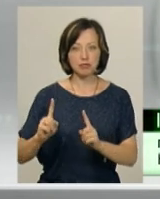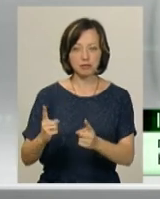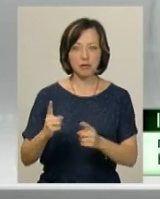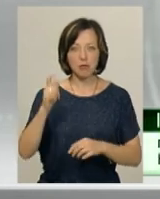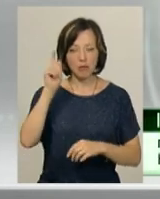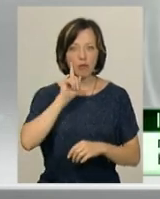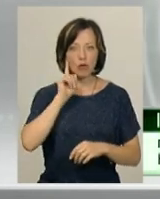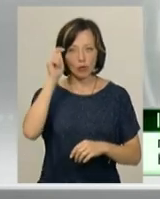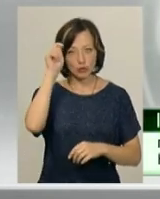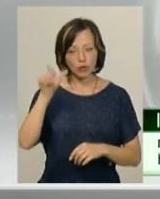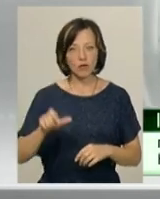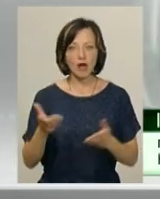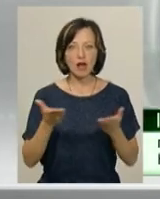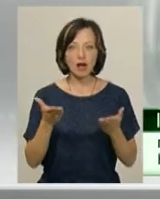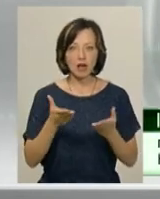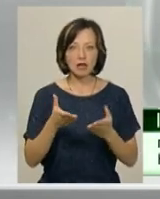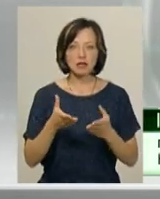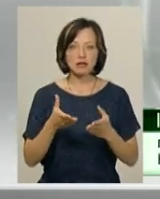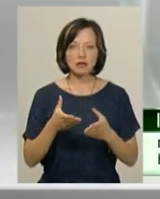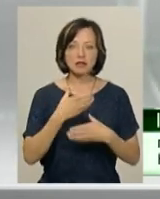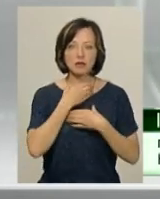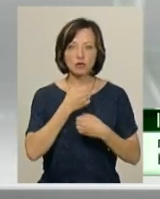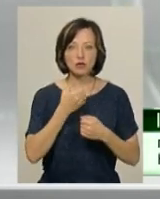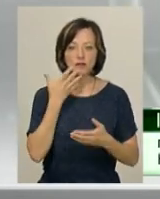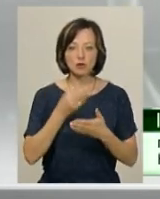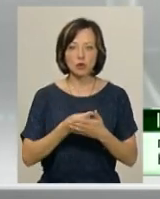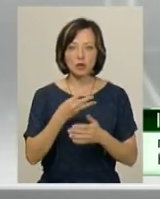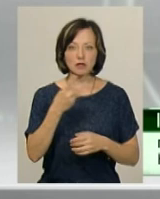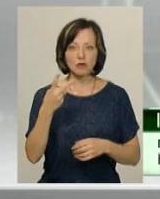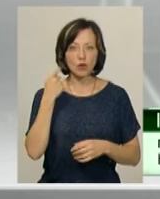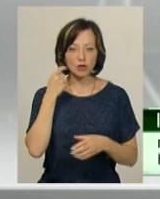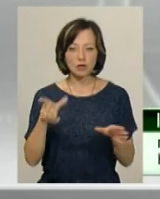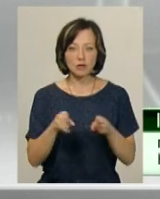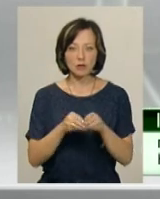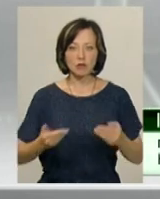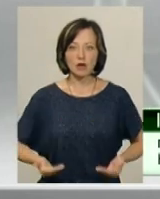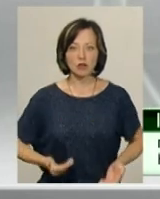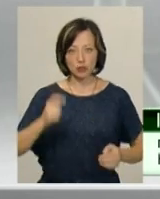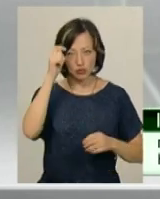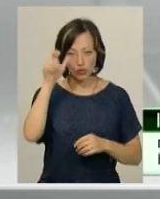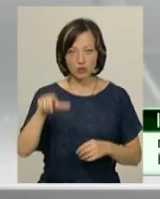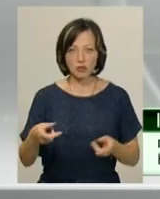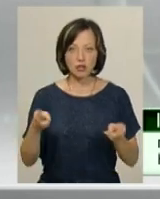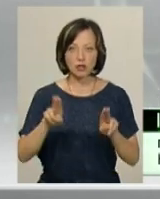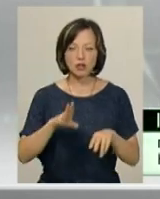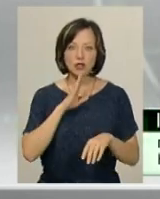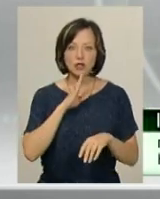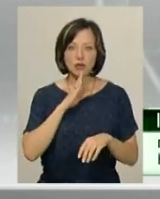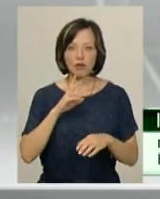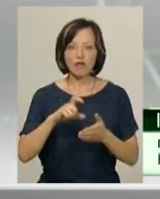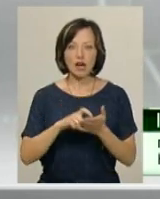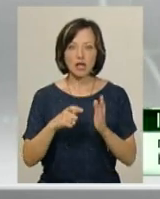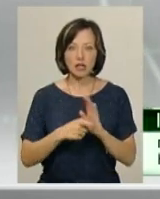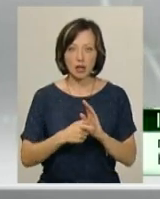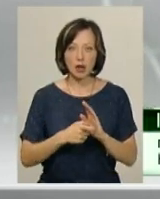молодому чоловіку, який задушив свою 32-річну співмешканку. Чоловік задушив жінку у квартирі,